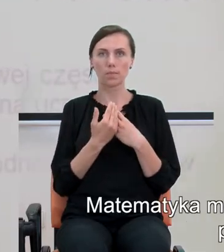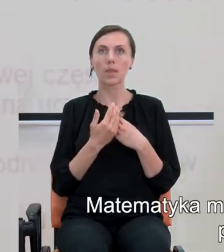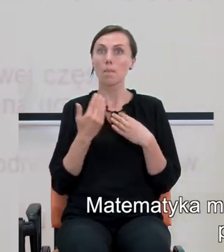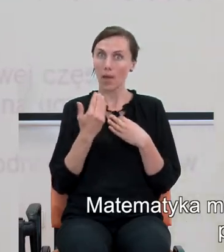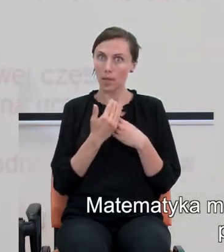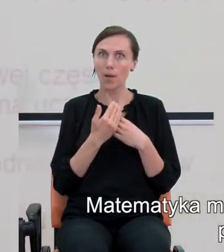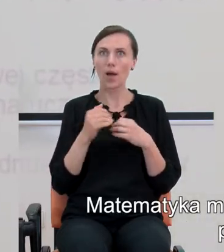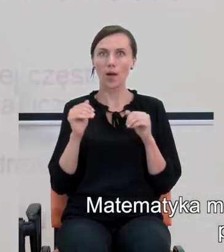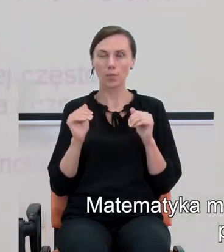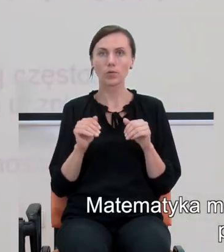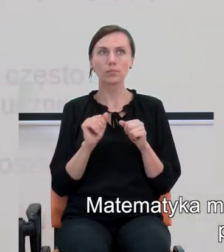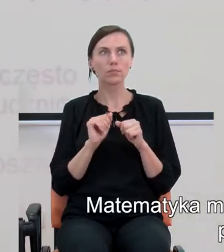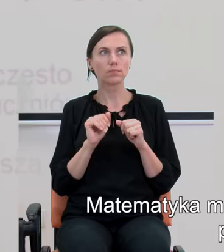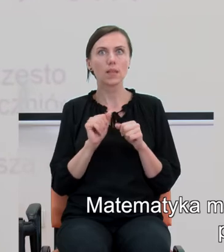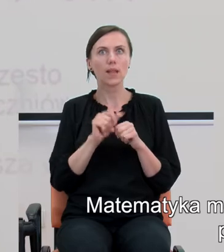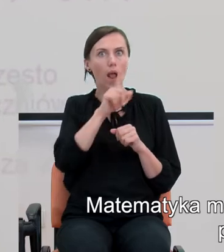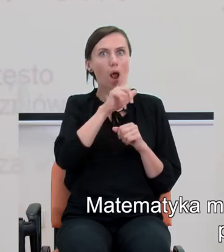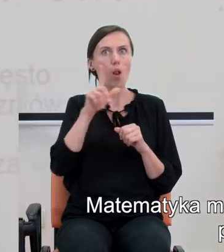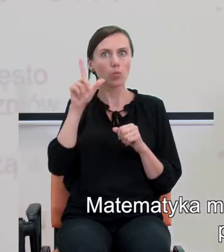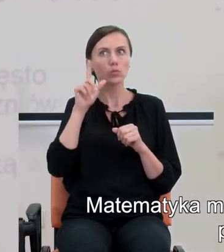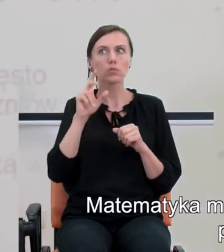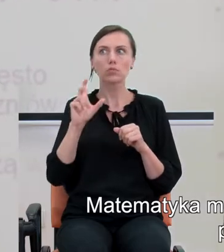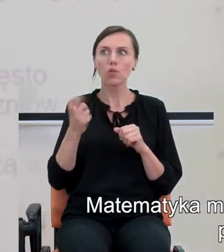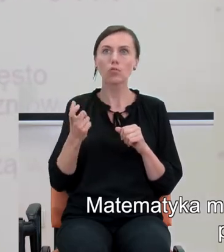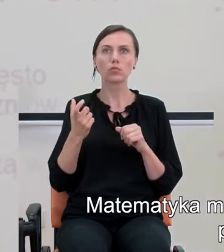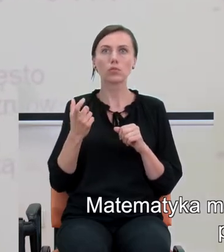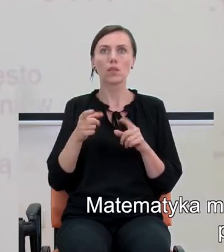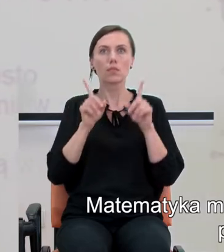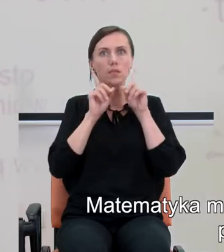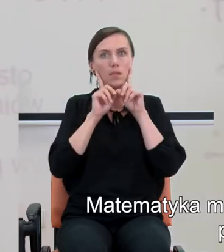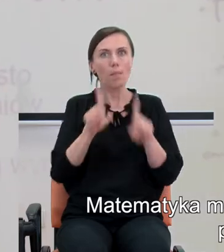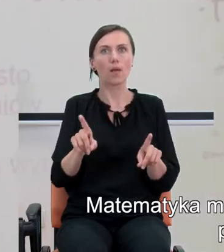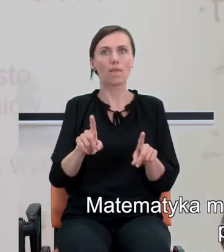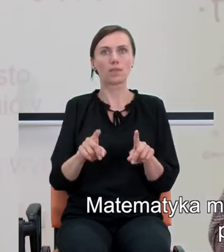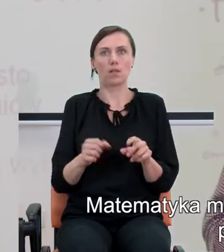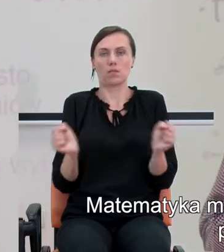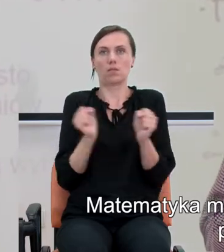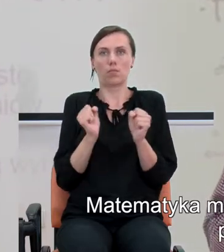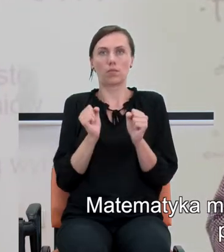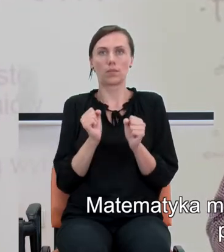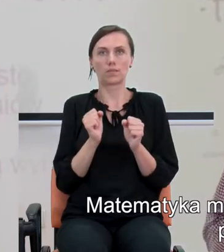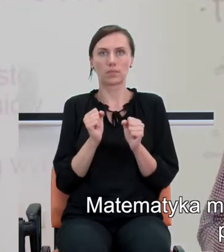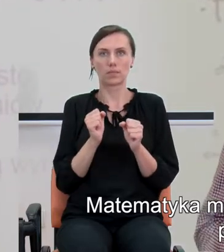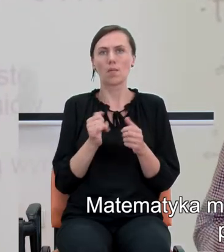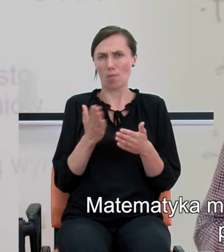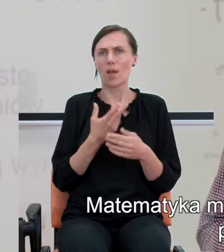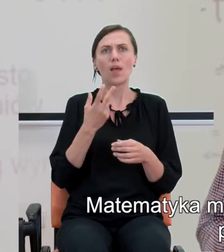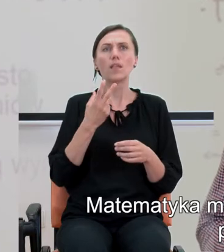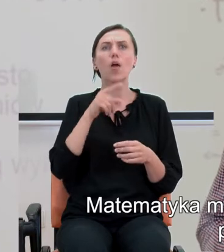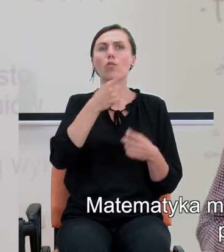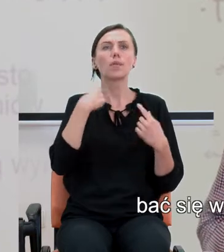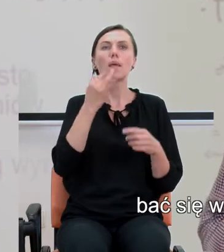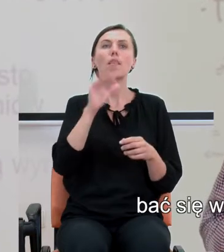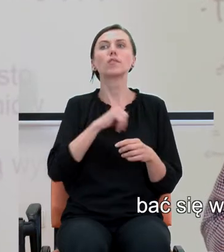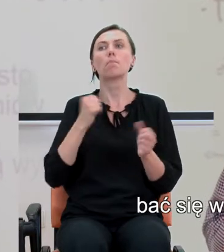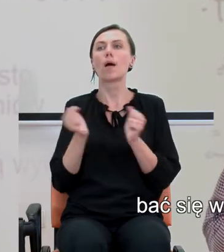może być dla ludzi czymś rzeczywiście strasznym, pomimo tego, że nie będą te osoby